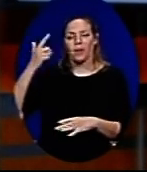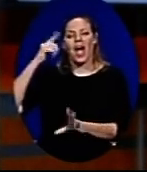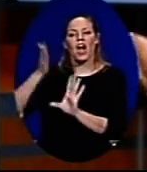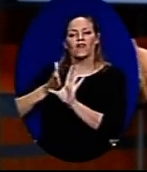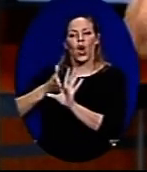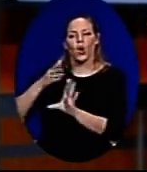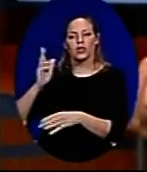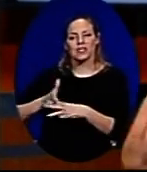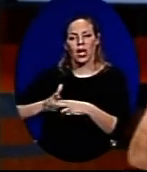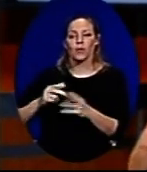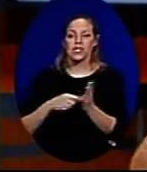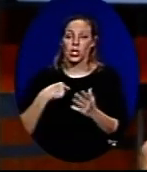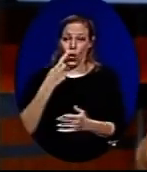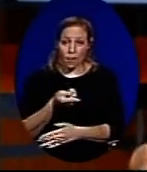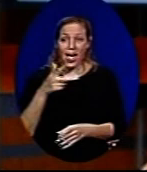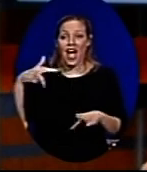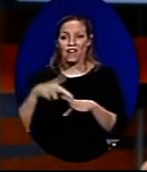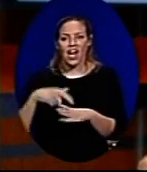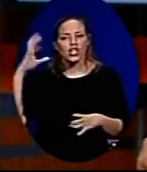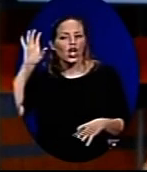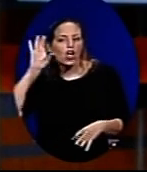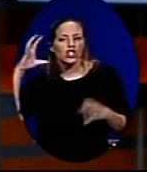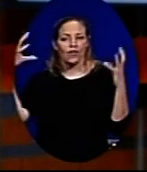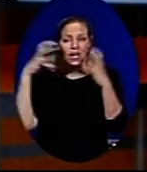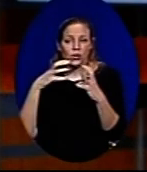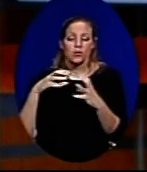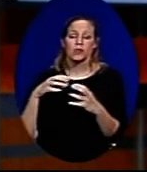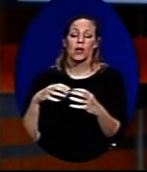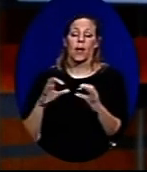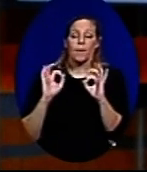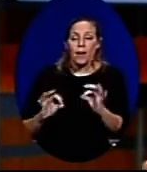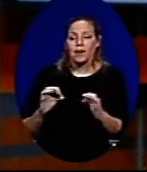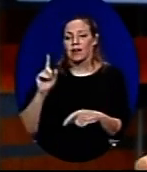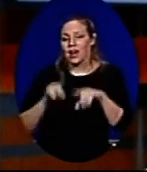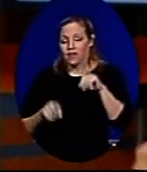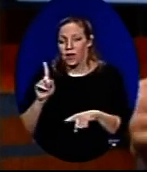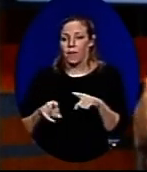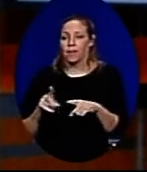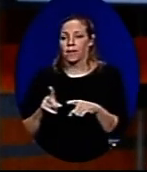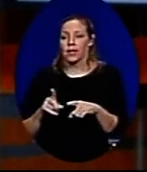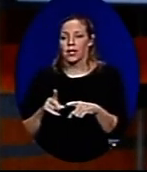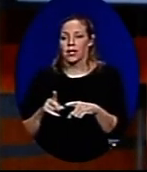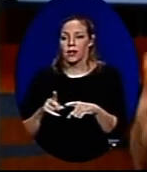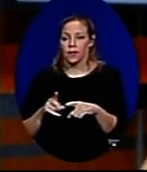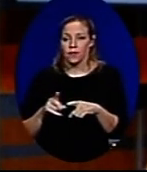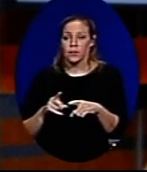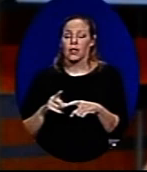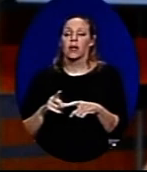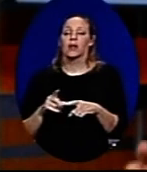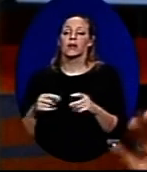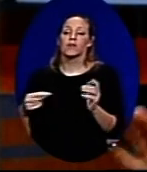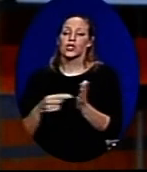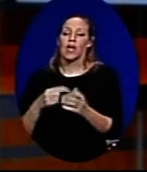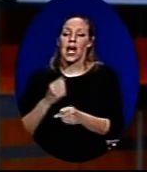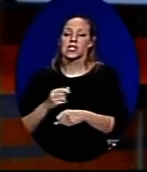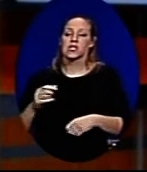פסיכיאטרות. ולכן אני אומר, הפרעת קשב וריכוז בהחלט, במקרים מסוימים, נופלת לתוך הרצון לעשות מדיקליזציה של